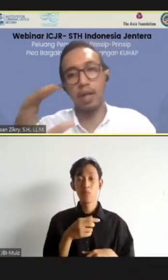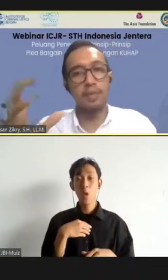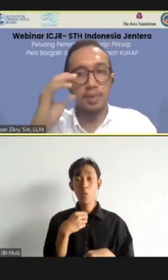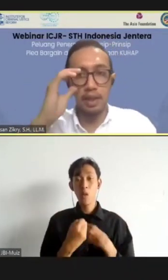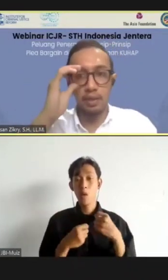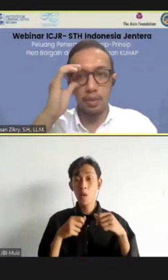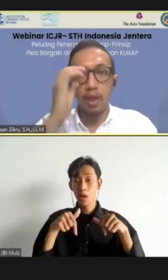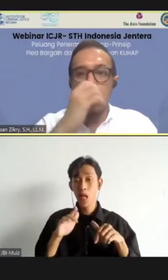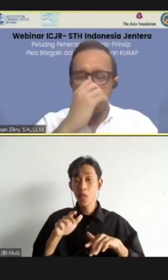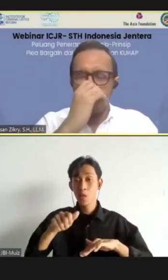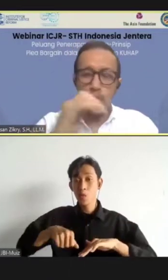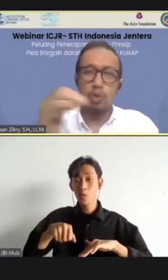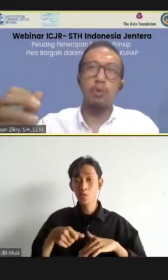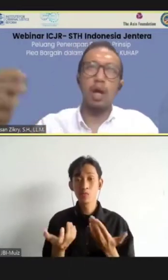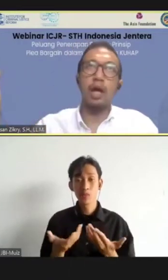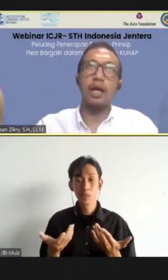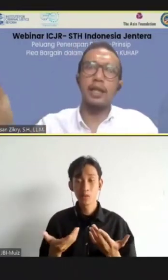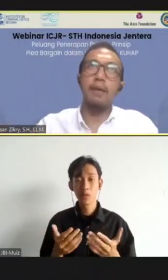berapa, kurang lebih seperti itu.